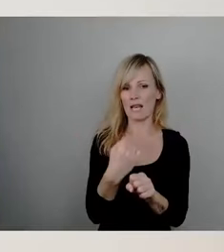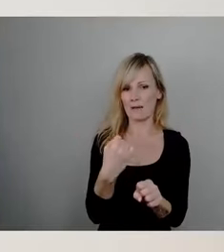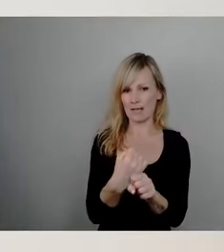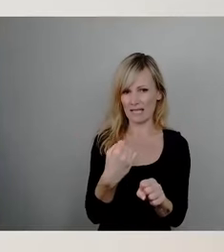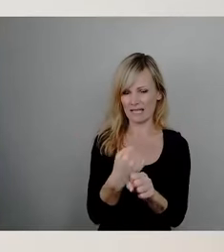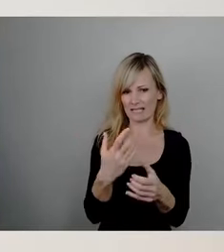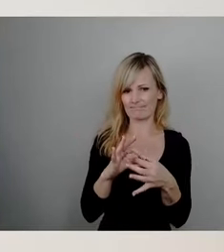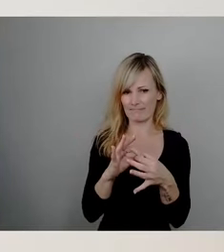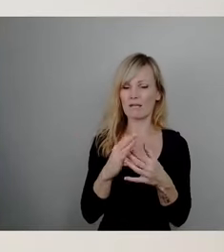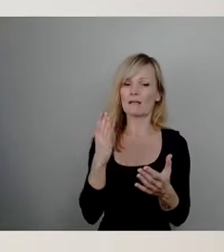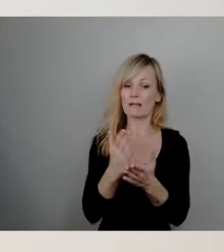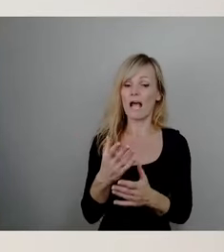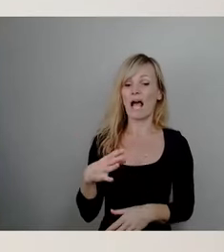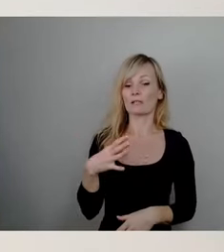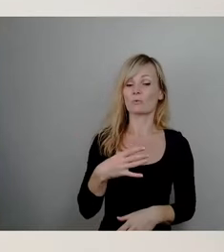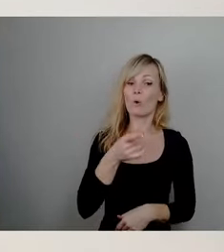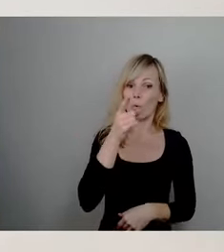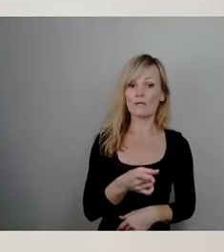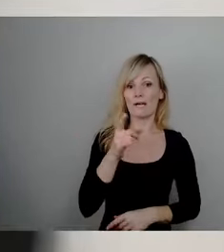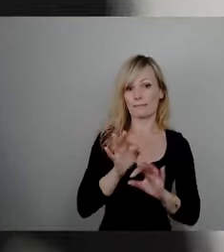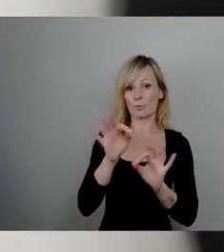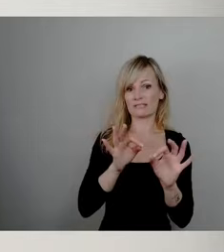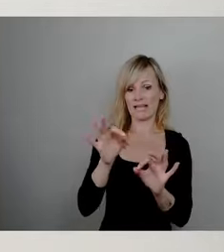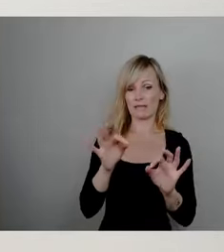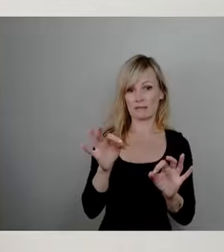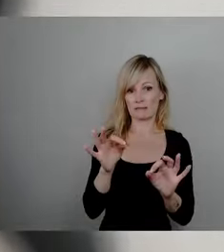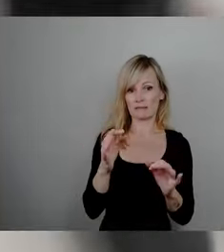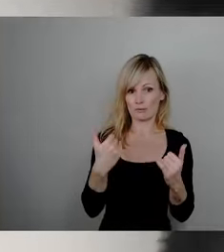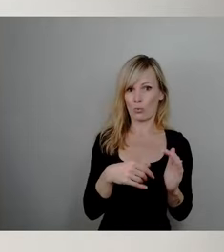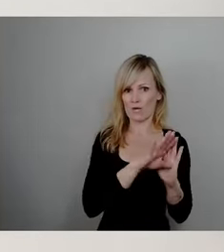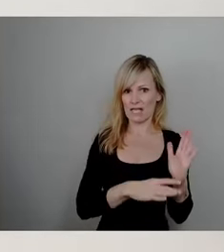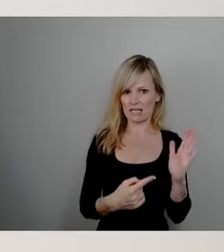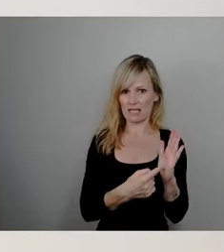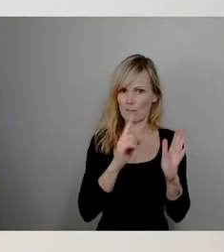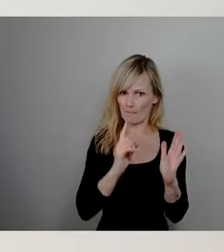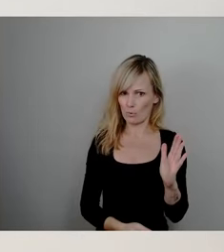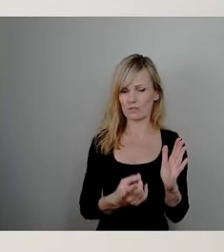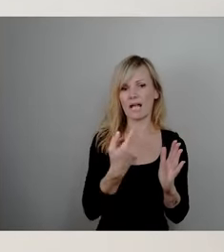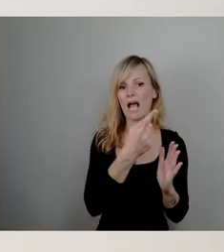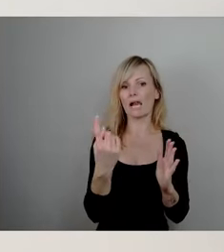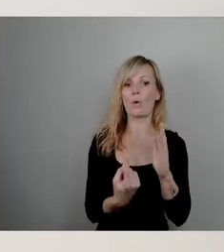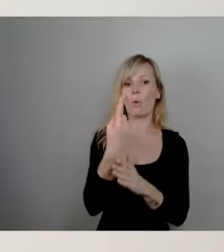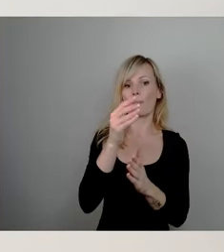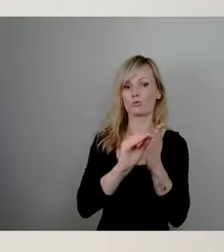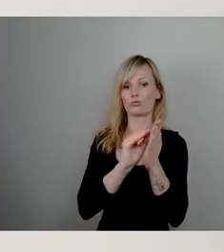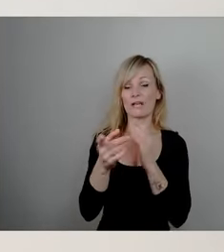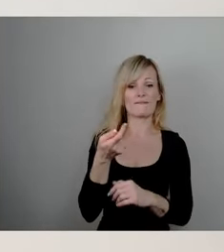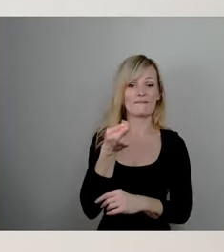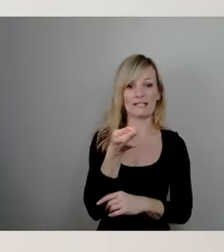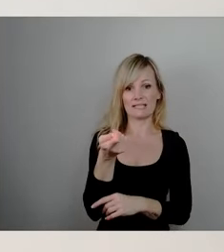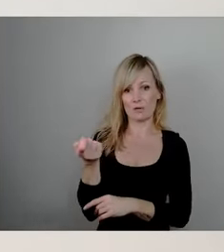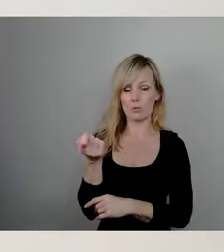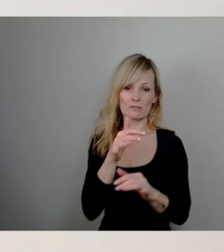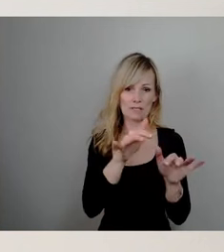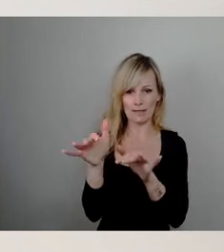festgelegt, an allen Oberschulen finanziert. Außerdem schließt das Land